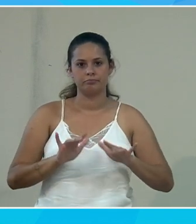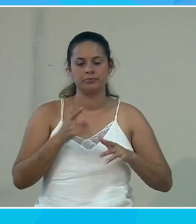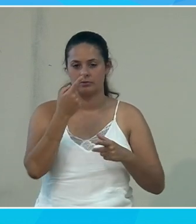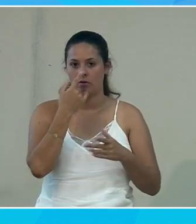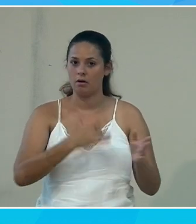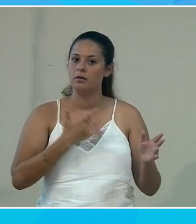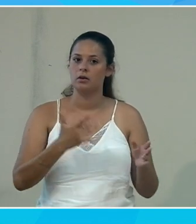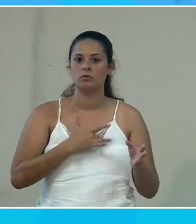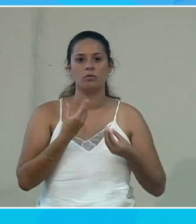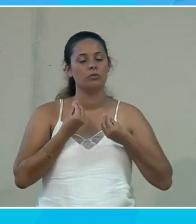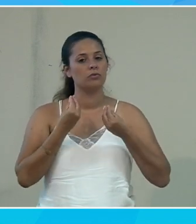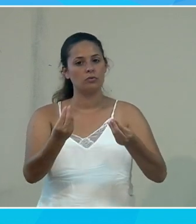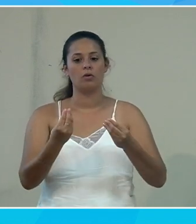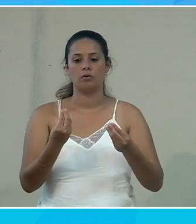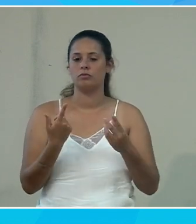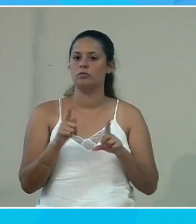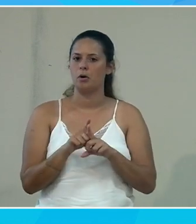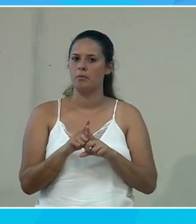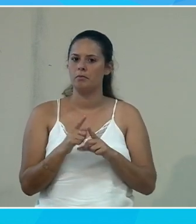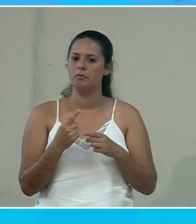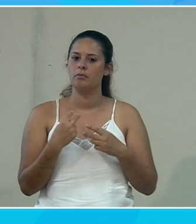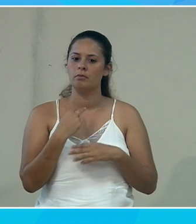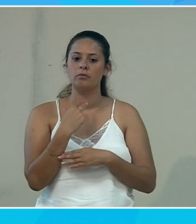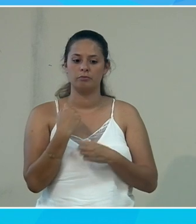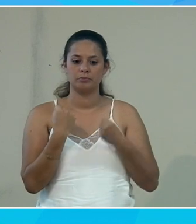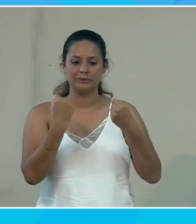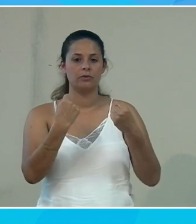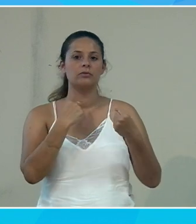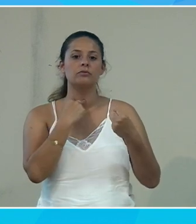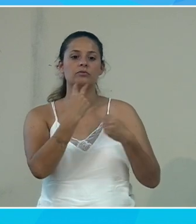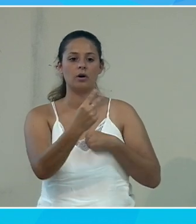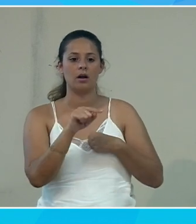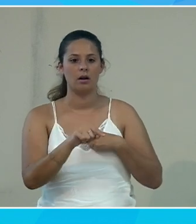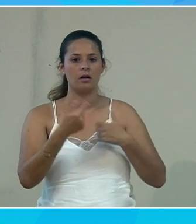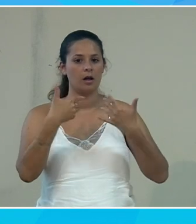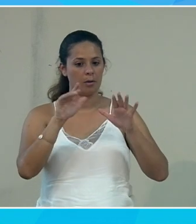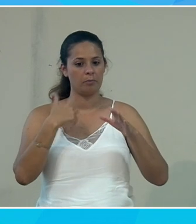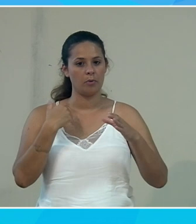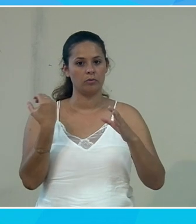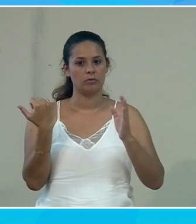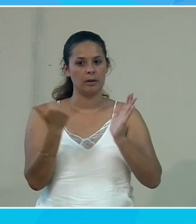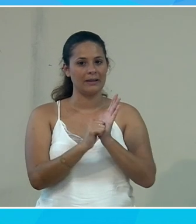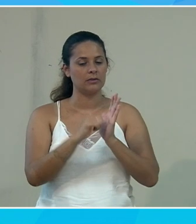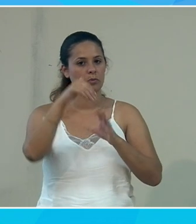intéressant, c'est que ça donne cette puissance de dictée vocale quelle que soit l'application dans laquelle je vais être.